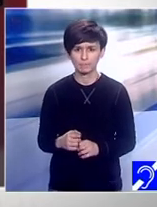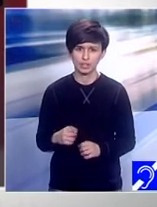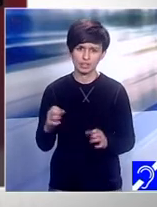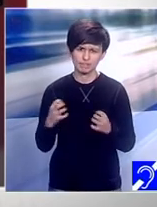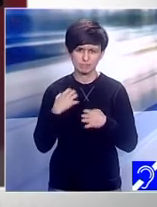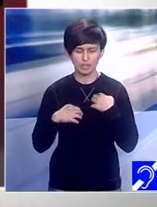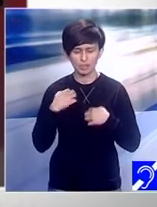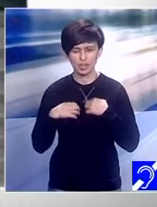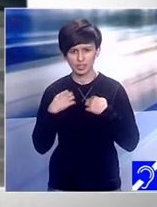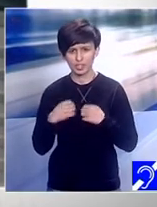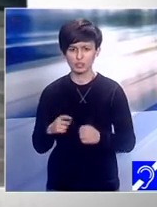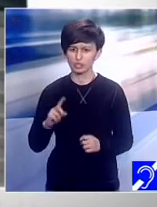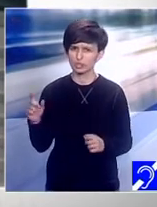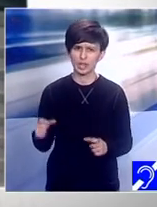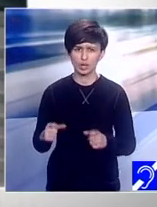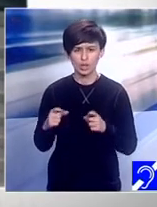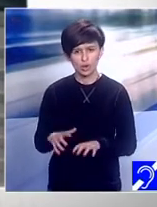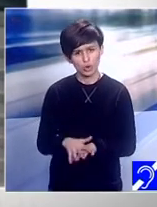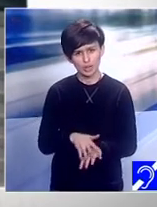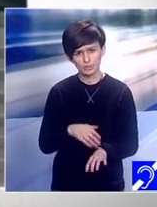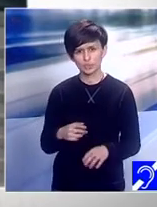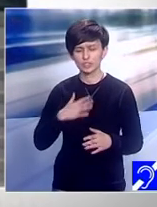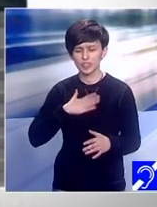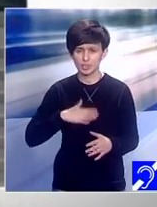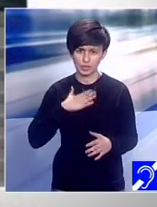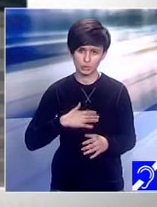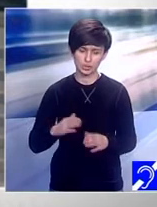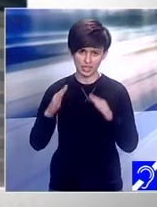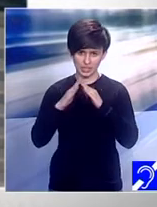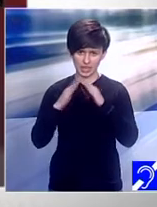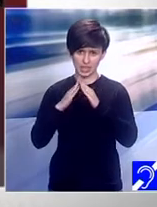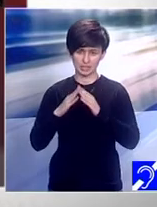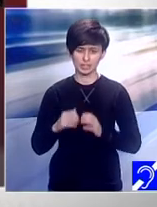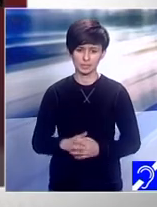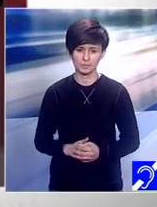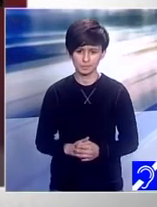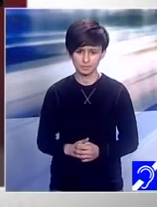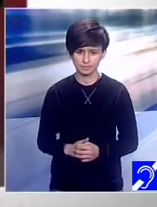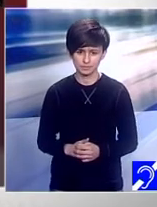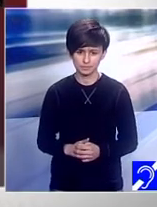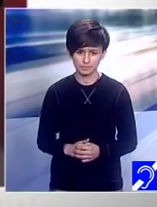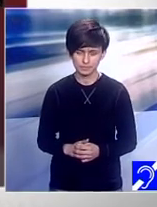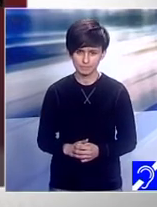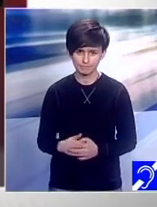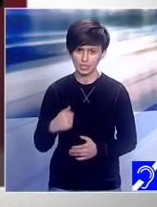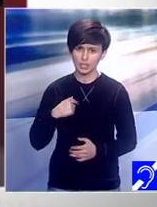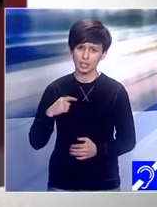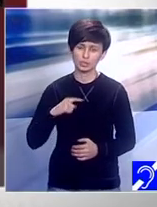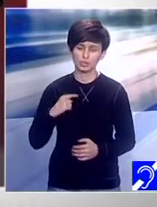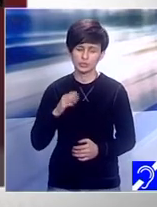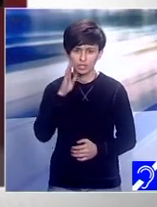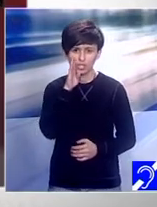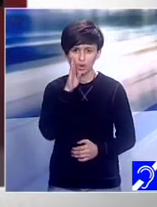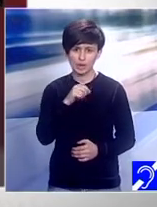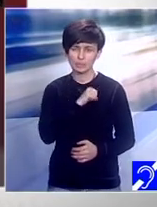plăcută, așa? Adică vorbim de o mamă singură care crește doi copii gemeni cu sindrom De la trei ani. De la